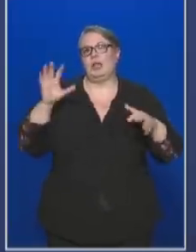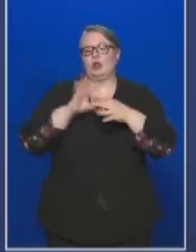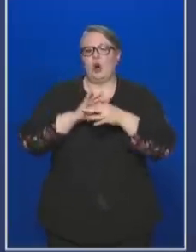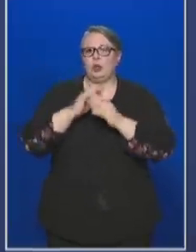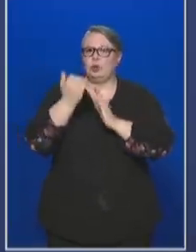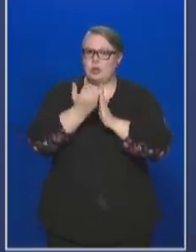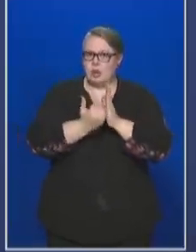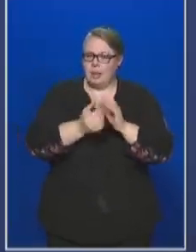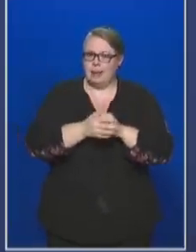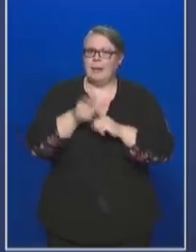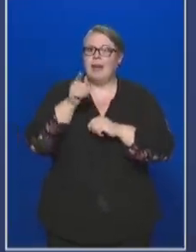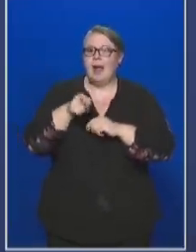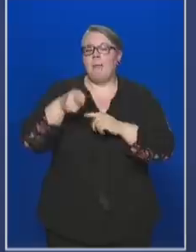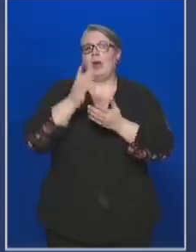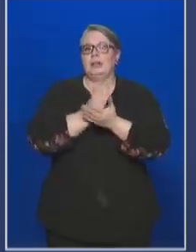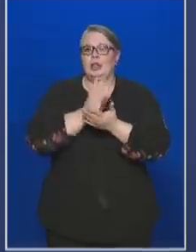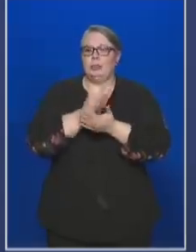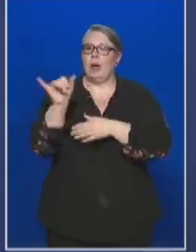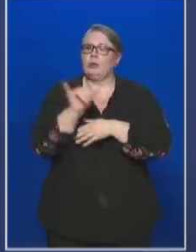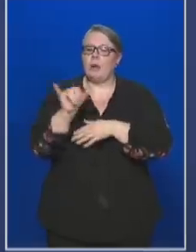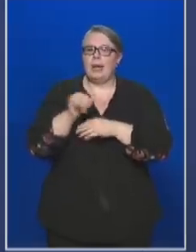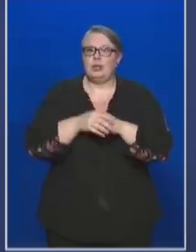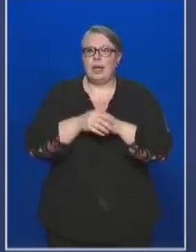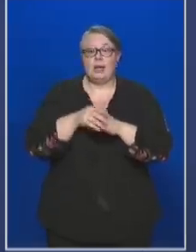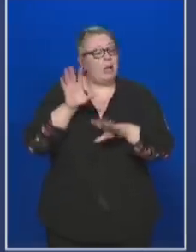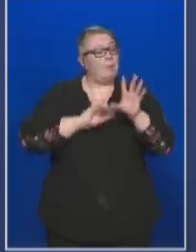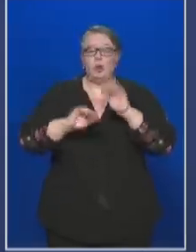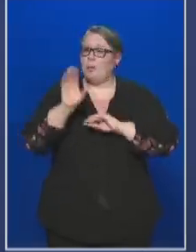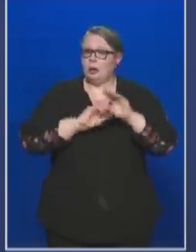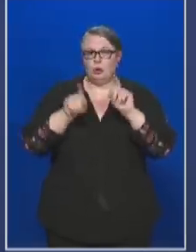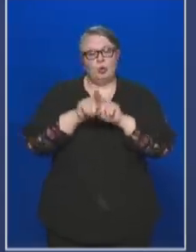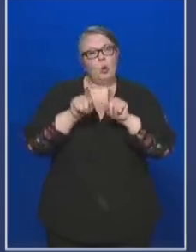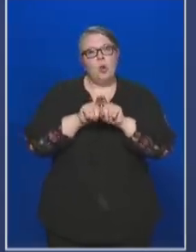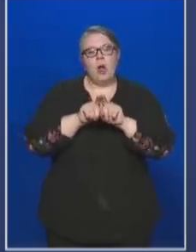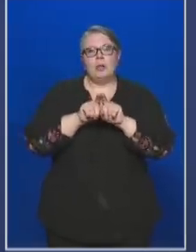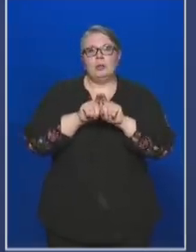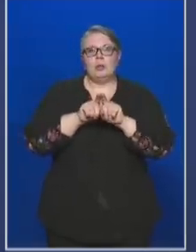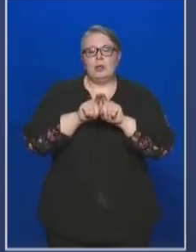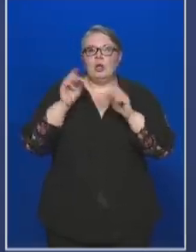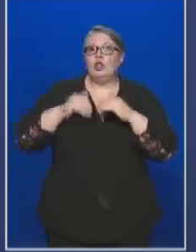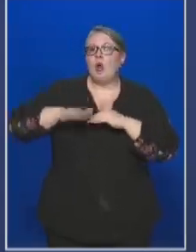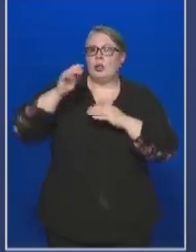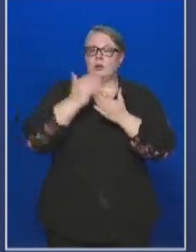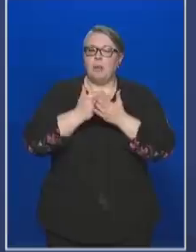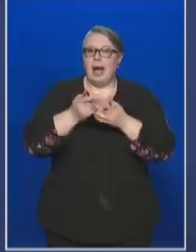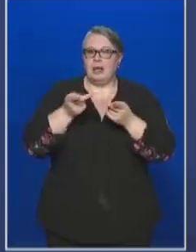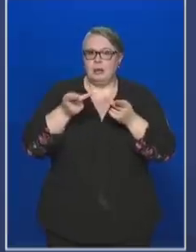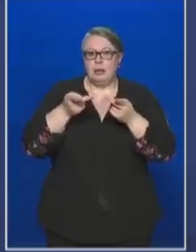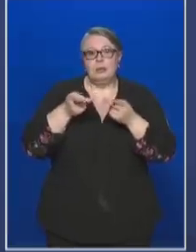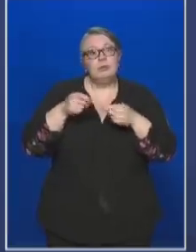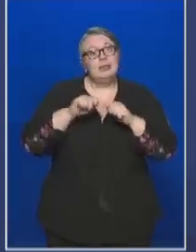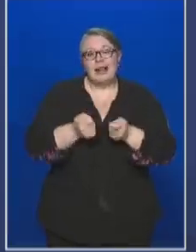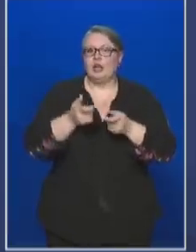szabályokat, de ez esetben Budapesten nem tapasztaltunk olyan jellegű nagy szabályszegéseket,